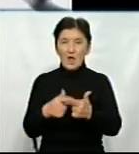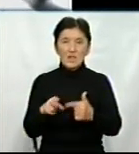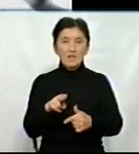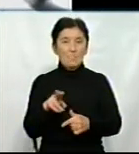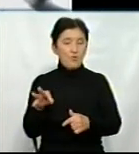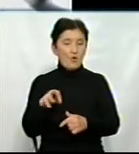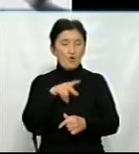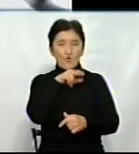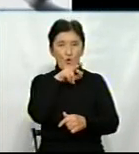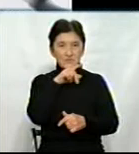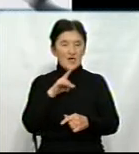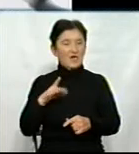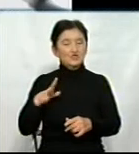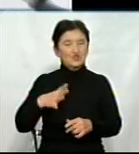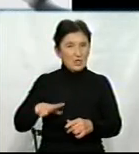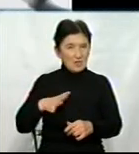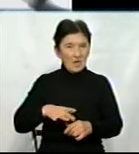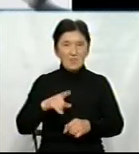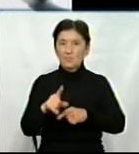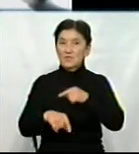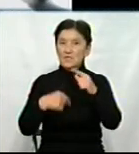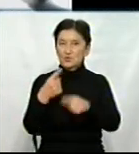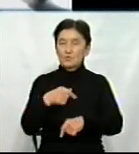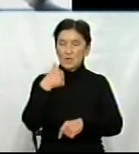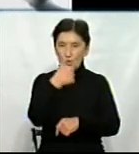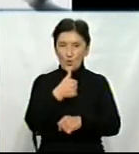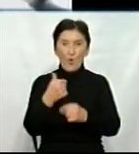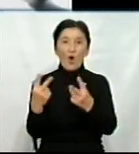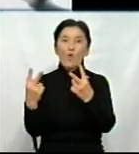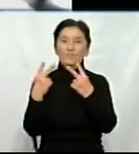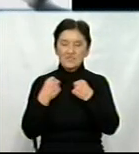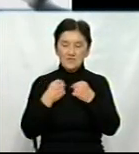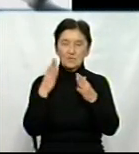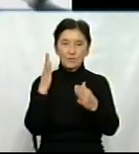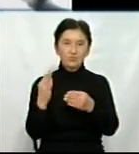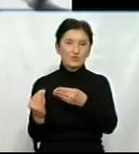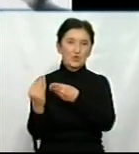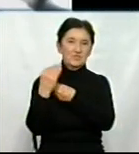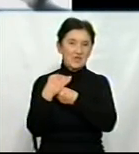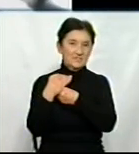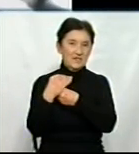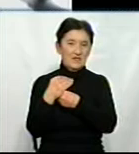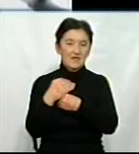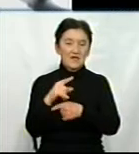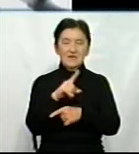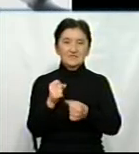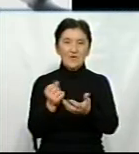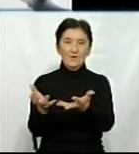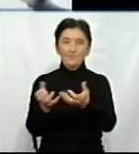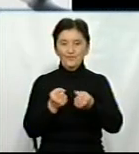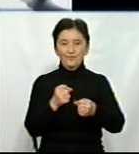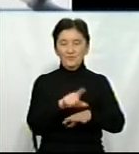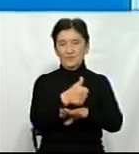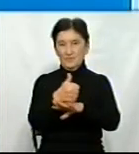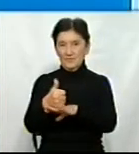чекаємо наступного року. обіцяють, що будуть дотації і прямі, і за отримання голів і